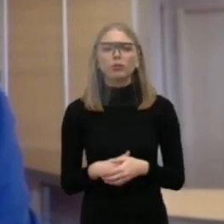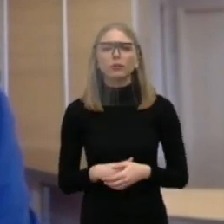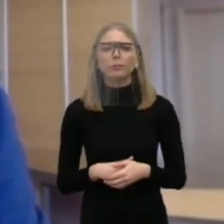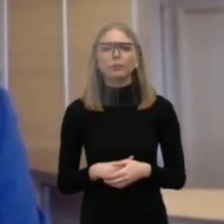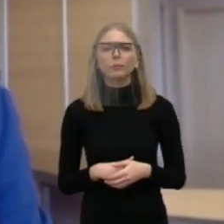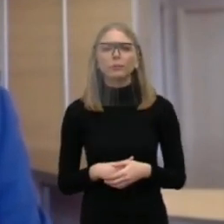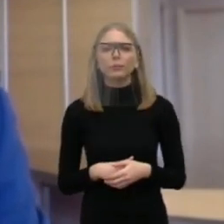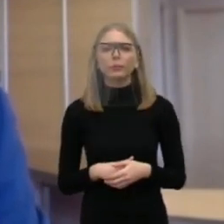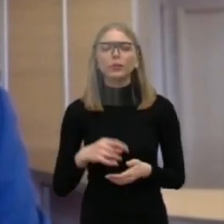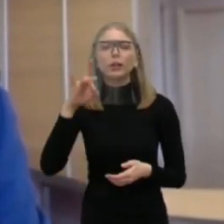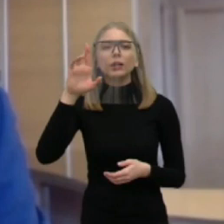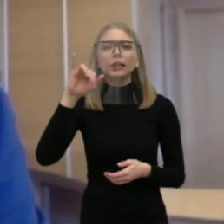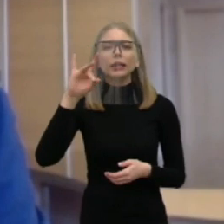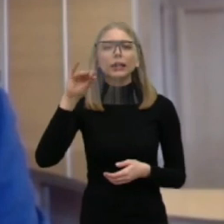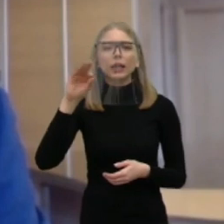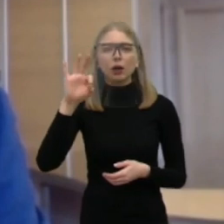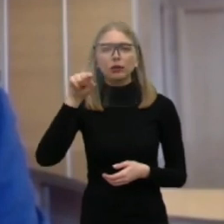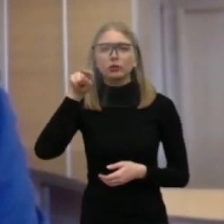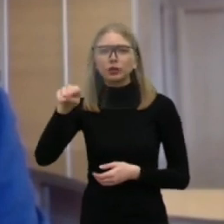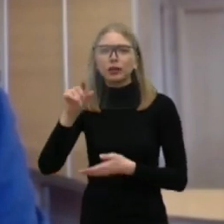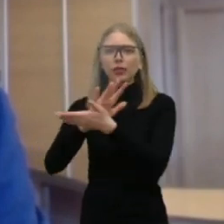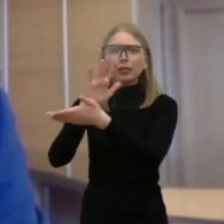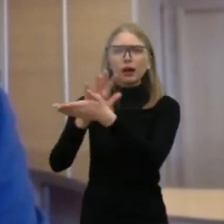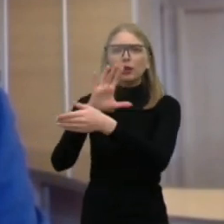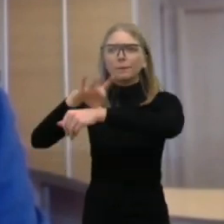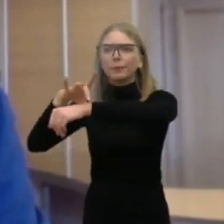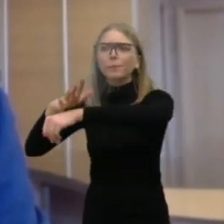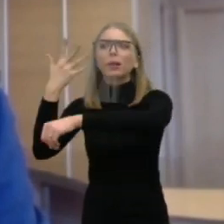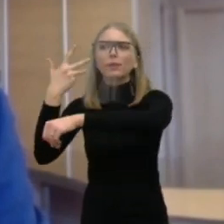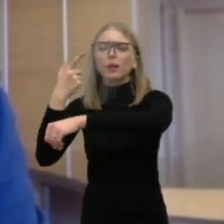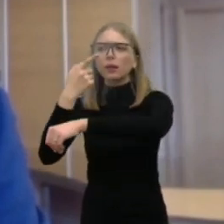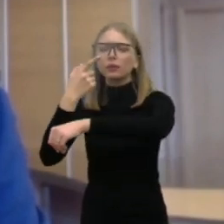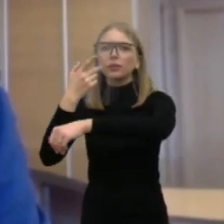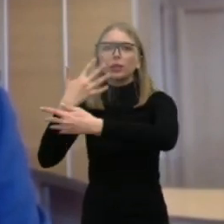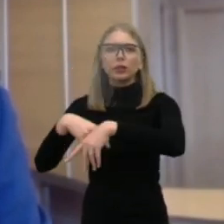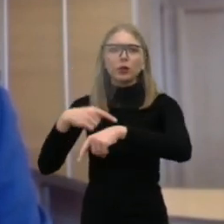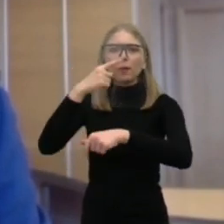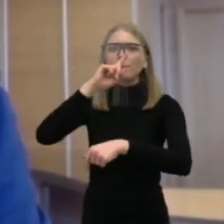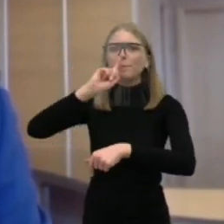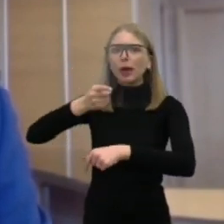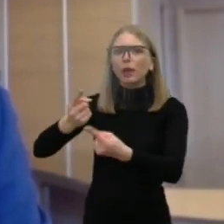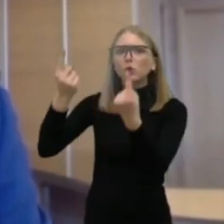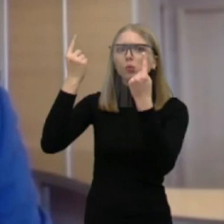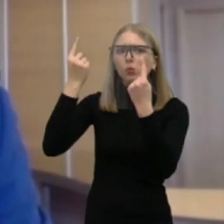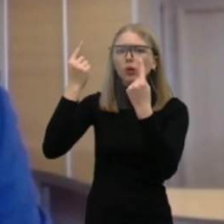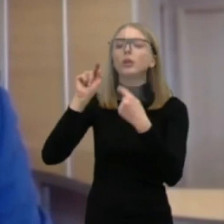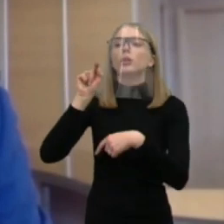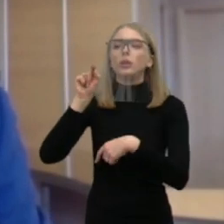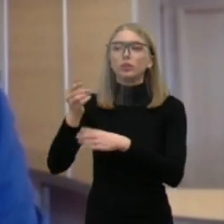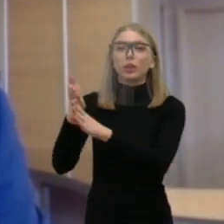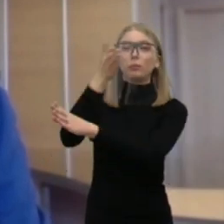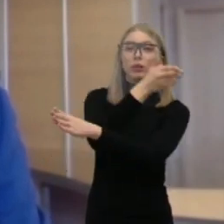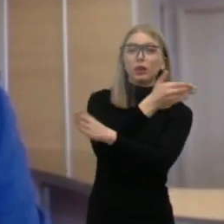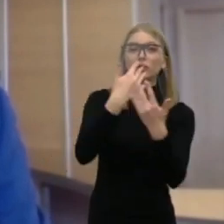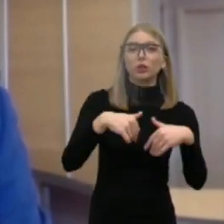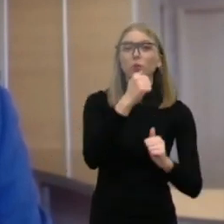prieš Grigėjo metinės ministras susitinka su Grigėjo vadovais, kas yra netiesa, nes sausio šeštą